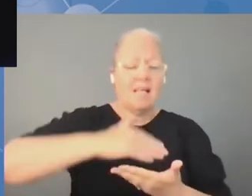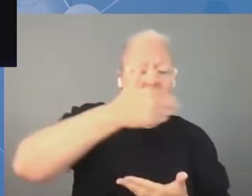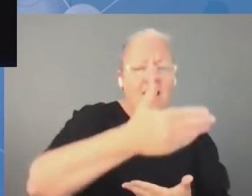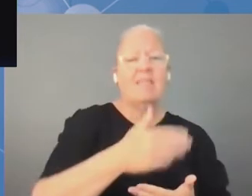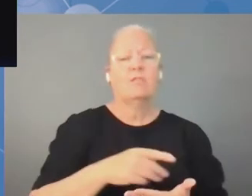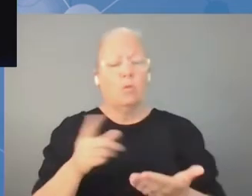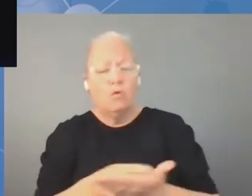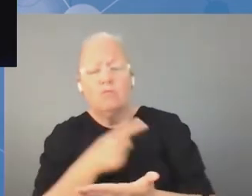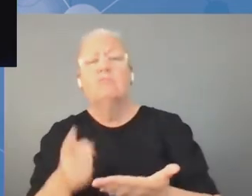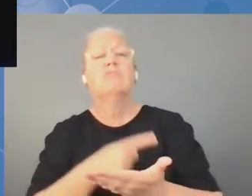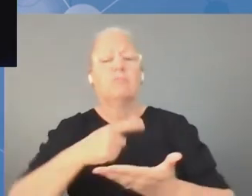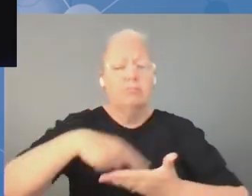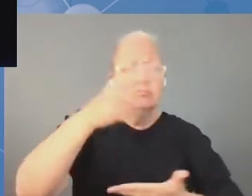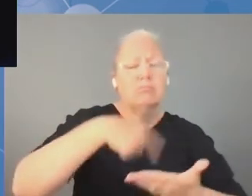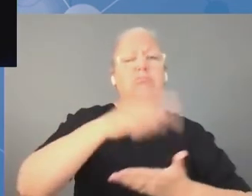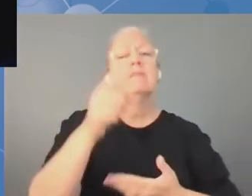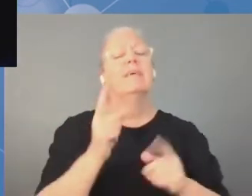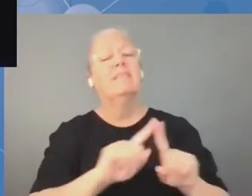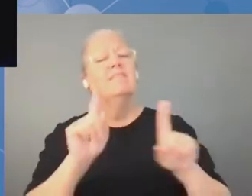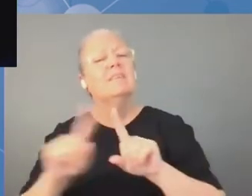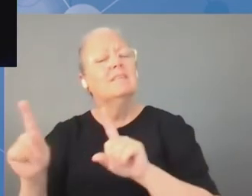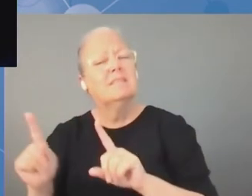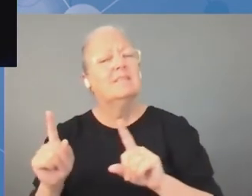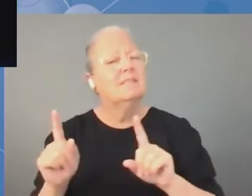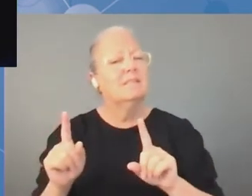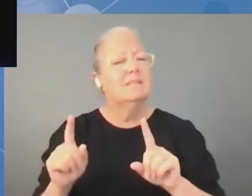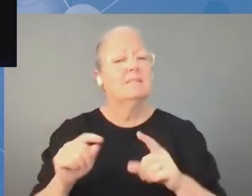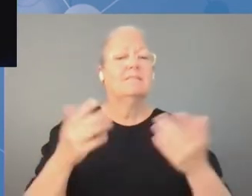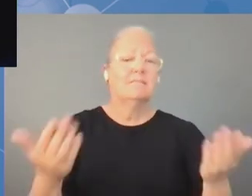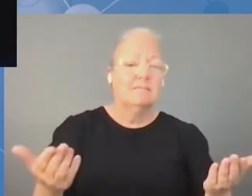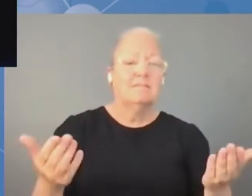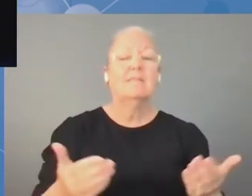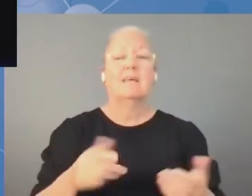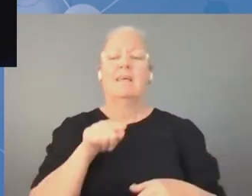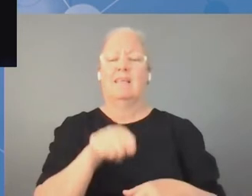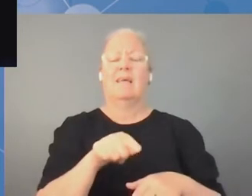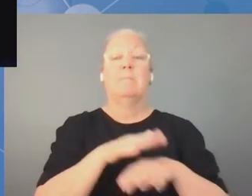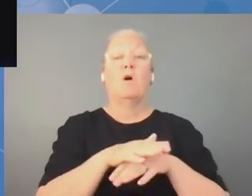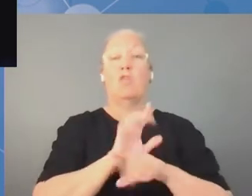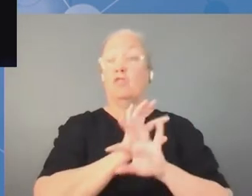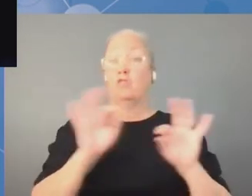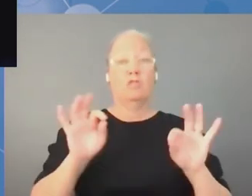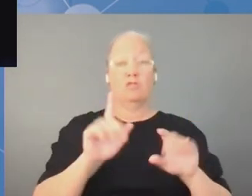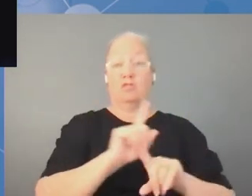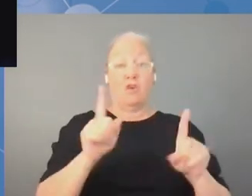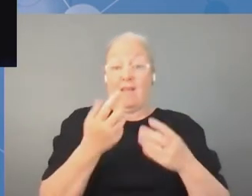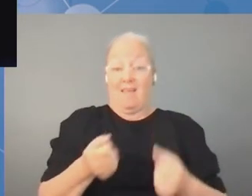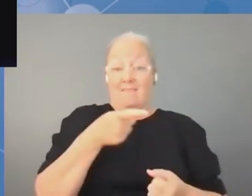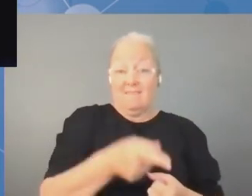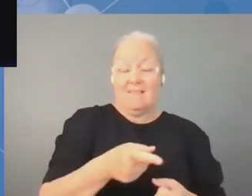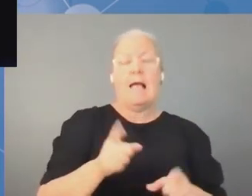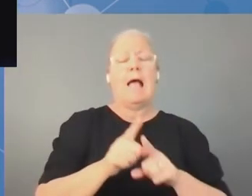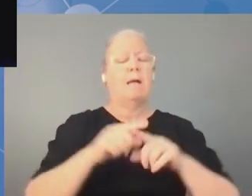że zwłaszcza rozmowy odbywające się na czacie mogłyby się odbywać w takim bardziej otwartym formacie, a niekoniecznie tylko na